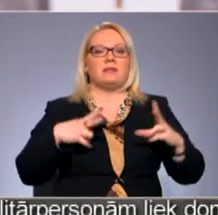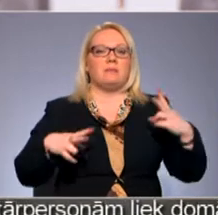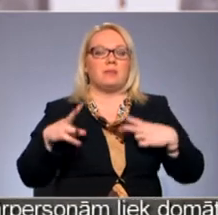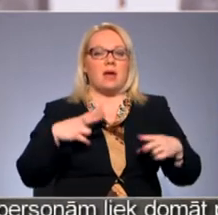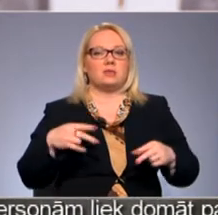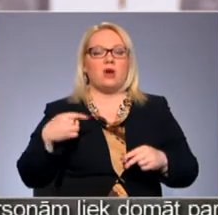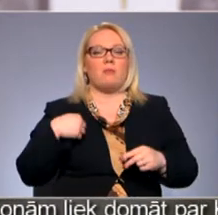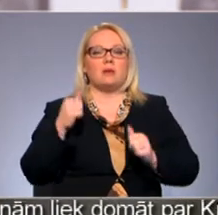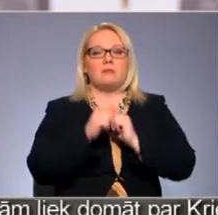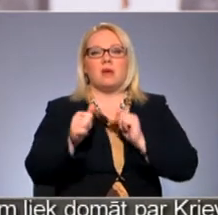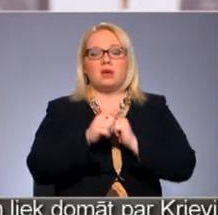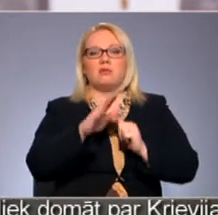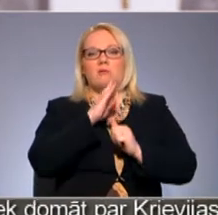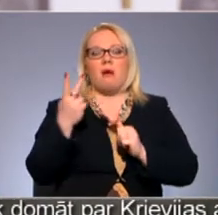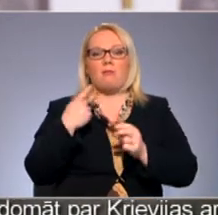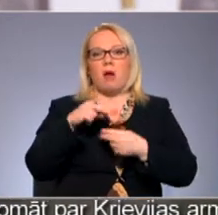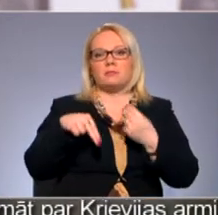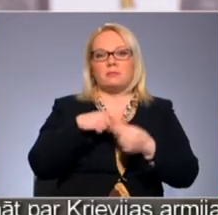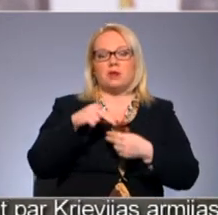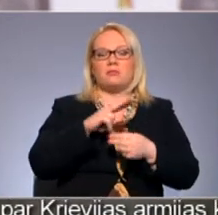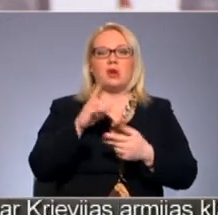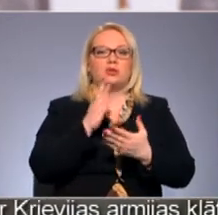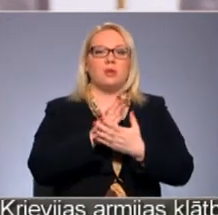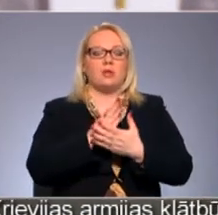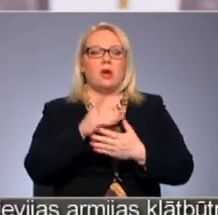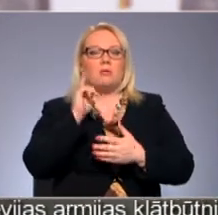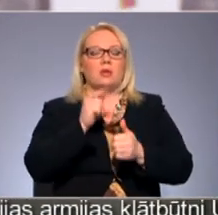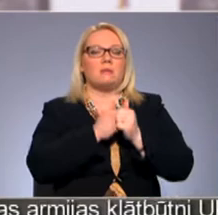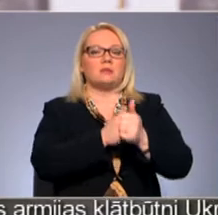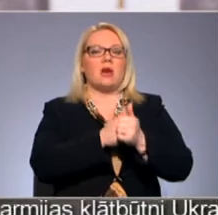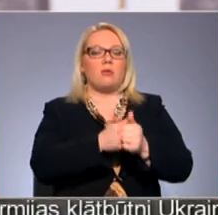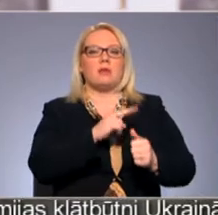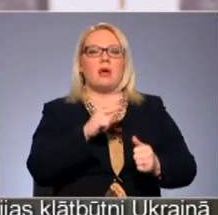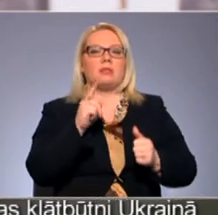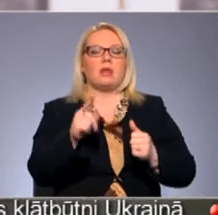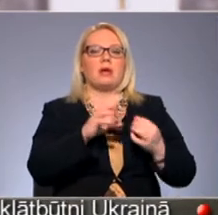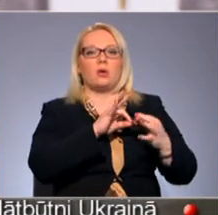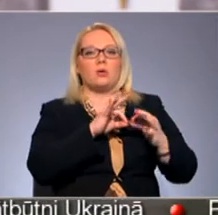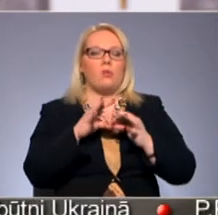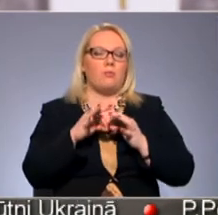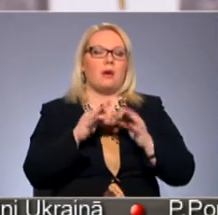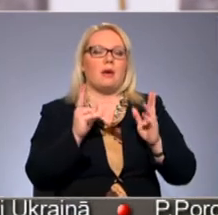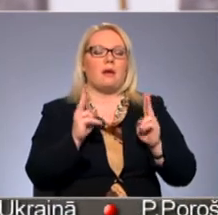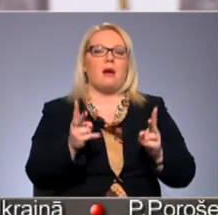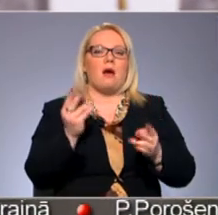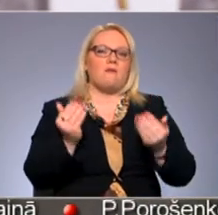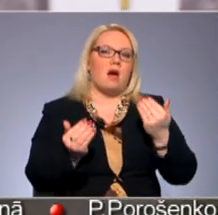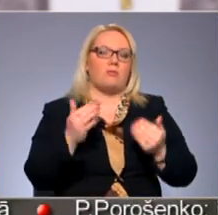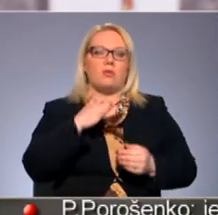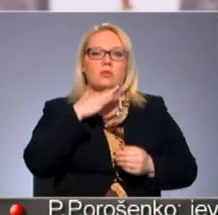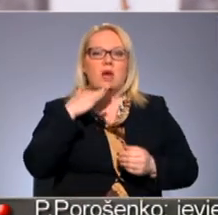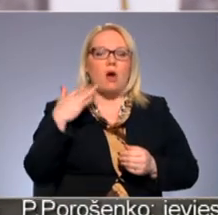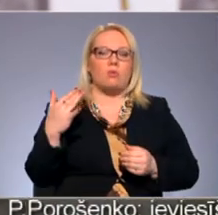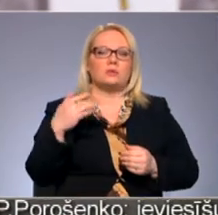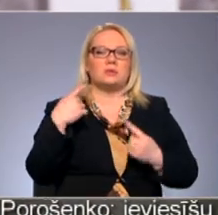mēs ar viņu bieži apspriežam, kas notiek. Līdz ar to es sekoju, protams, netik rūpīgi, kā varbūt daudzi citi un